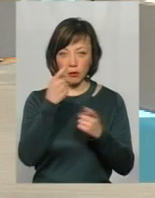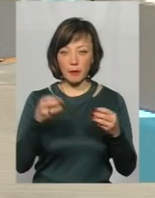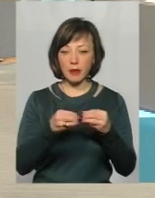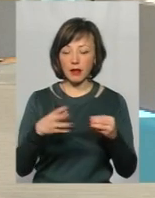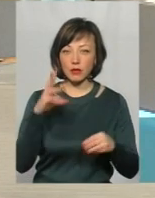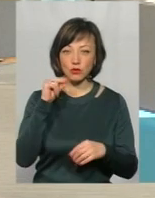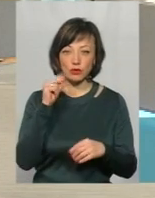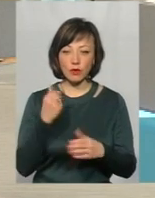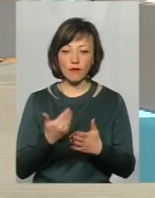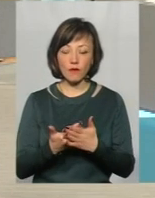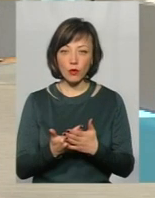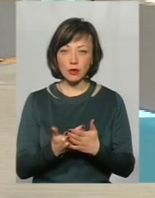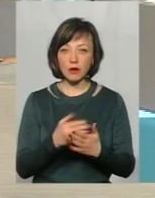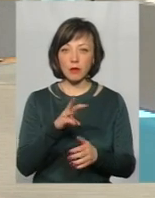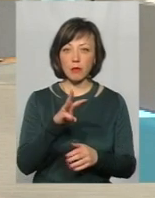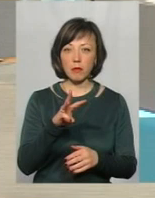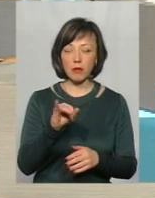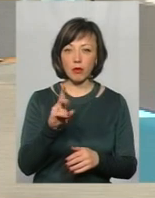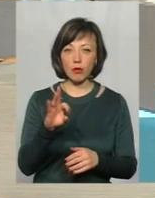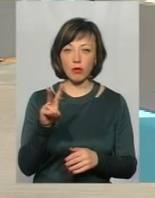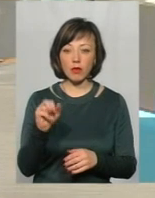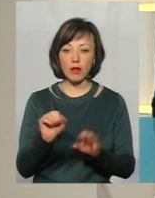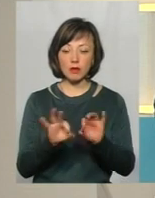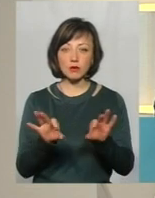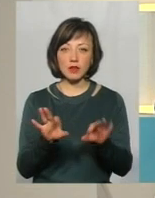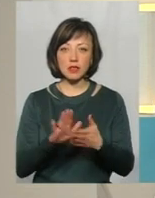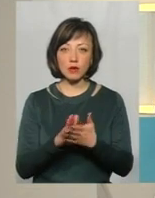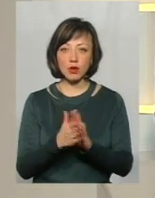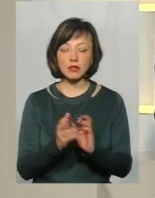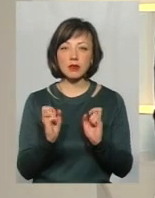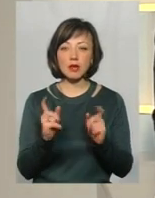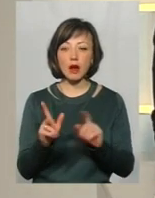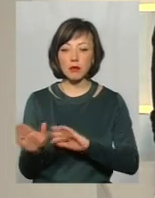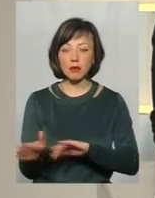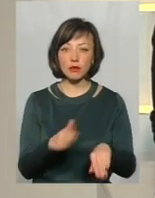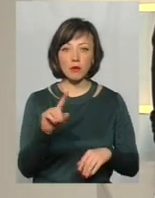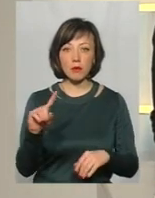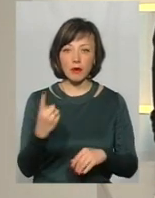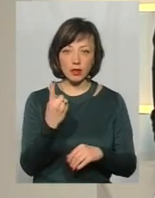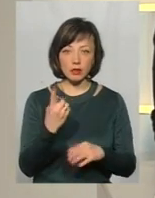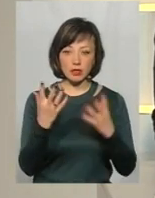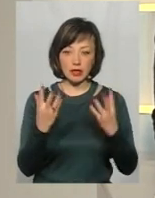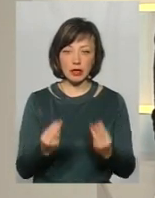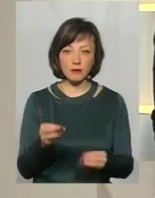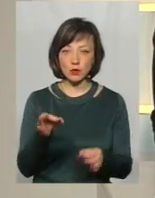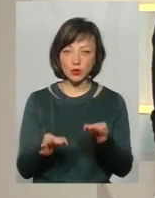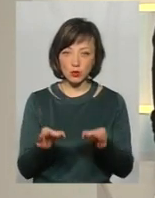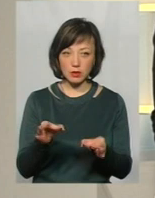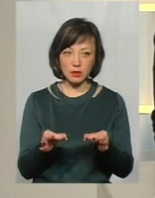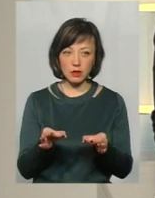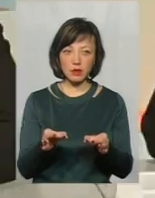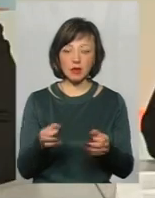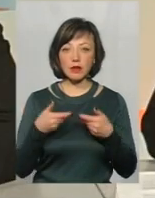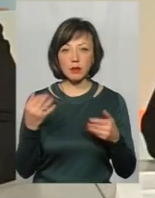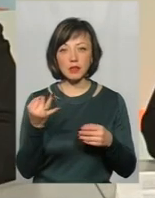-ти. І от навіть пан Микола сьогодні розповідає ситуацію. Як минув перший день в суді, нам